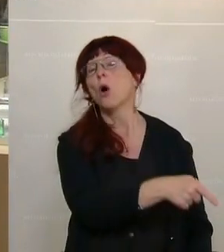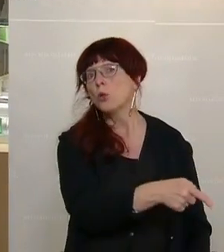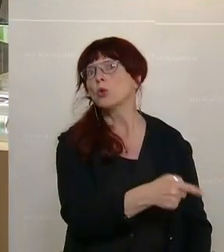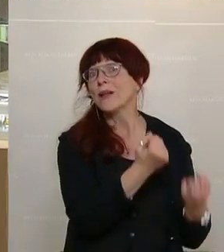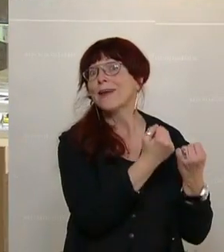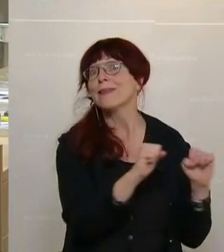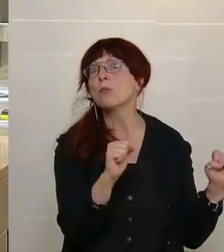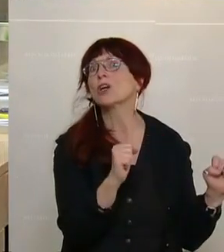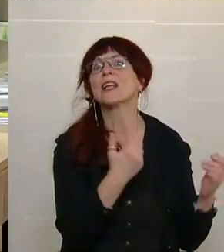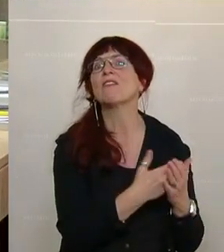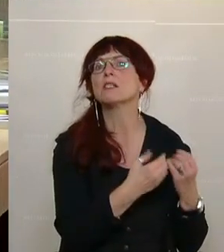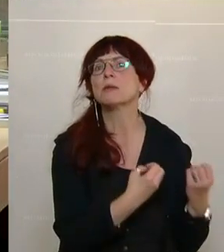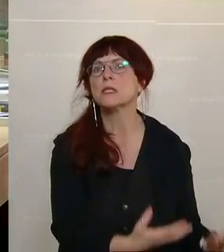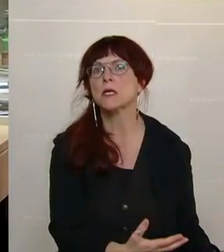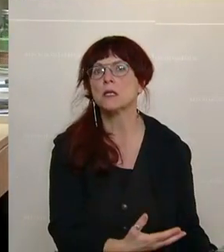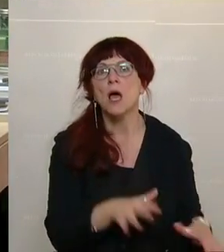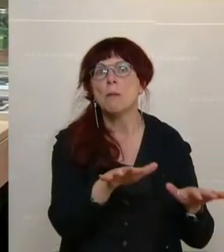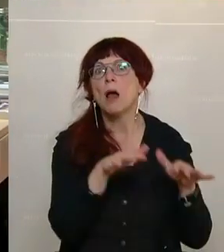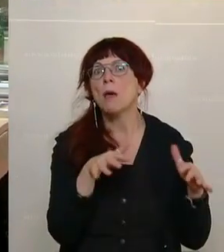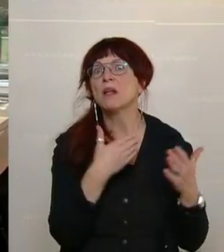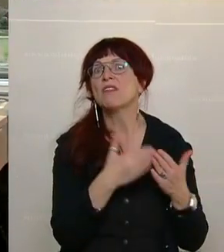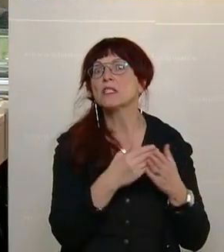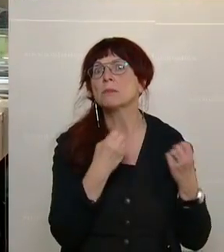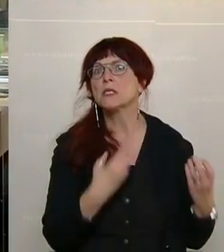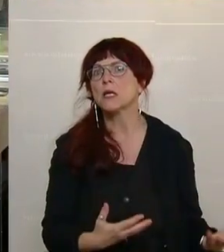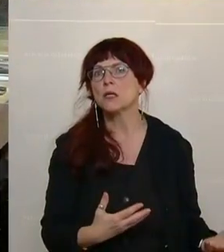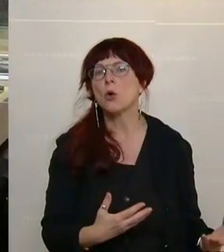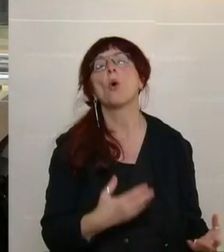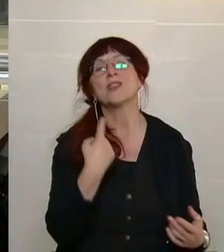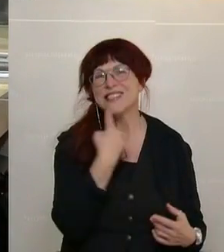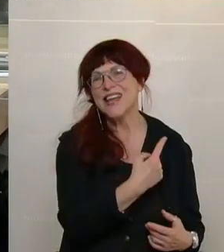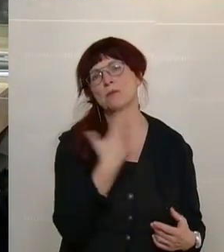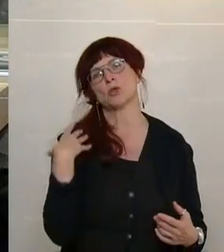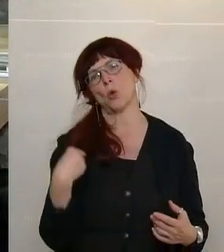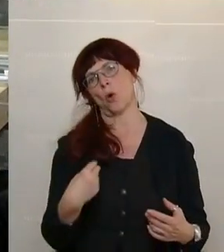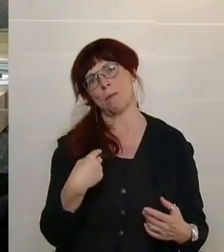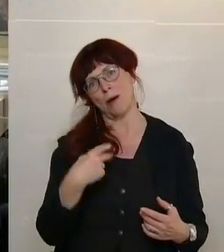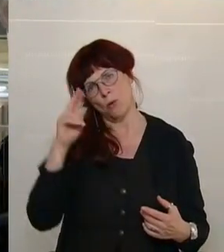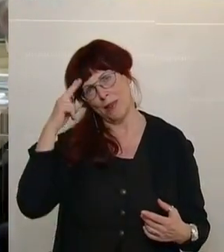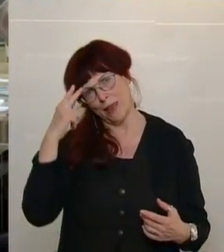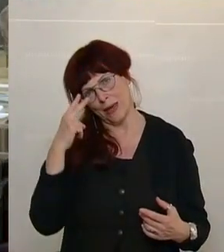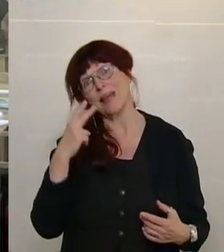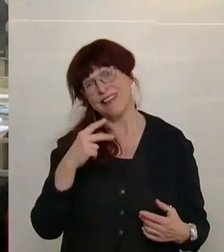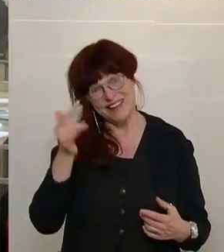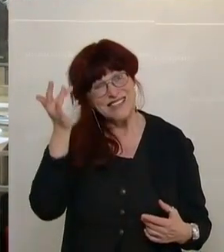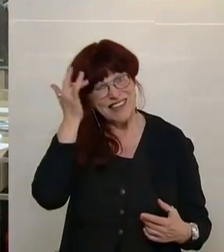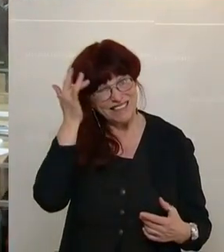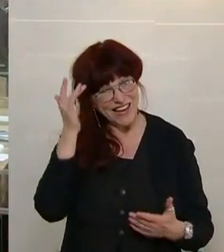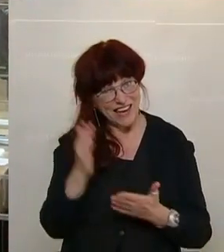Demokratie passiert ist. Schauen Sie, was mit dem Parlament passiert ist. Und überlegen Sie vielleicht noch einmal, ob das eine intelligente Entscheidung ist, die Sie heute fassen.